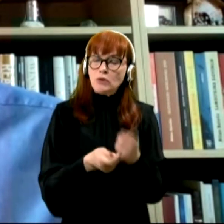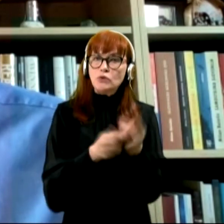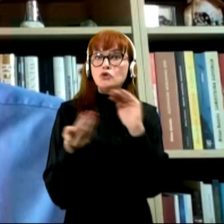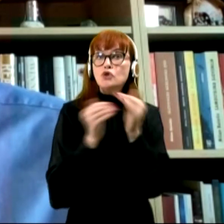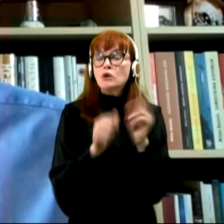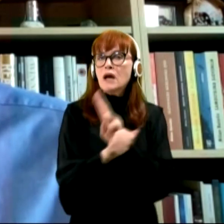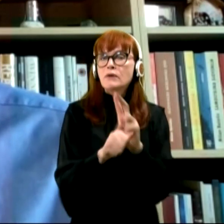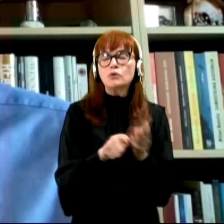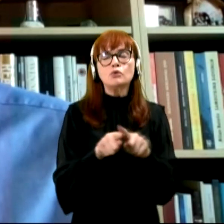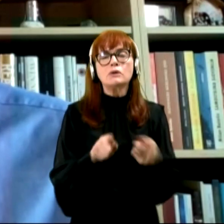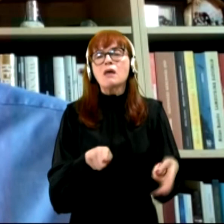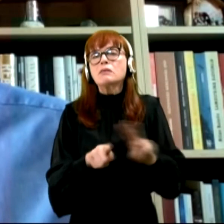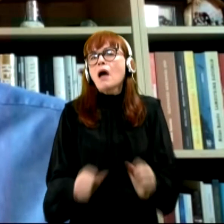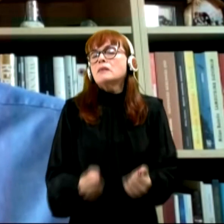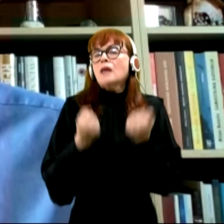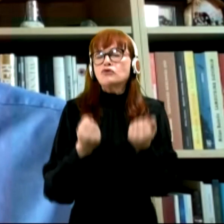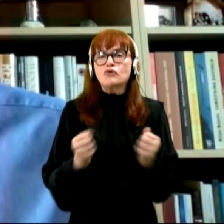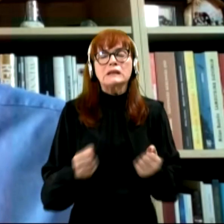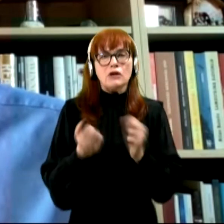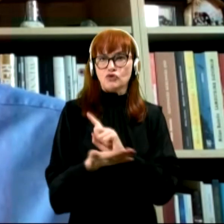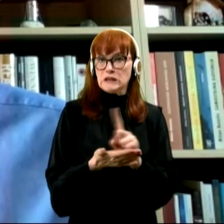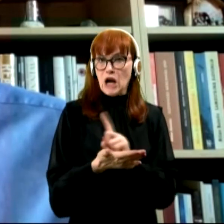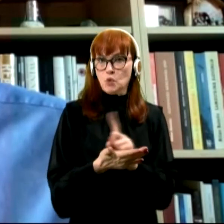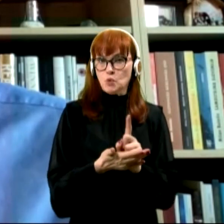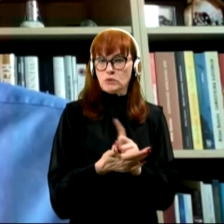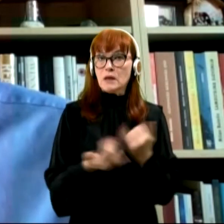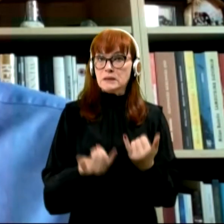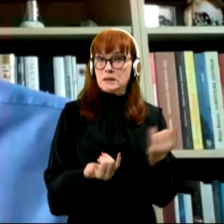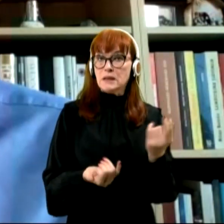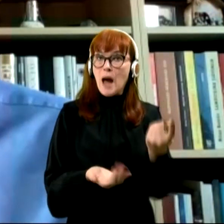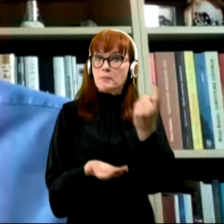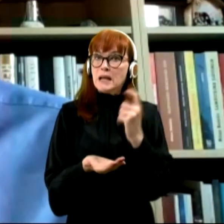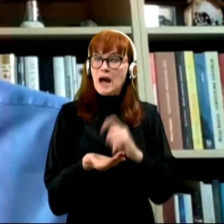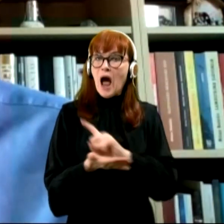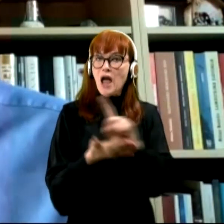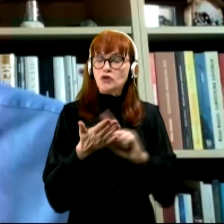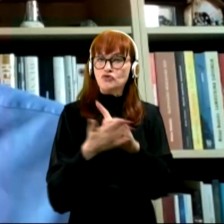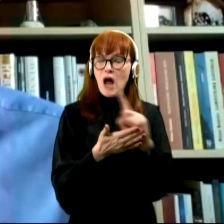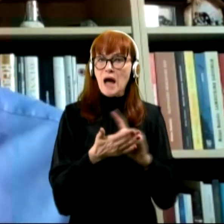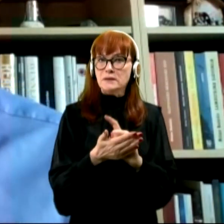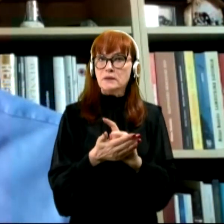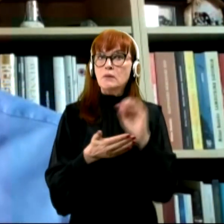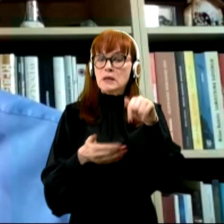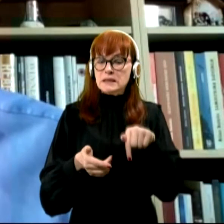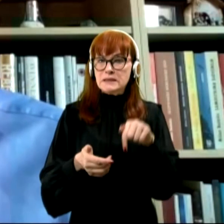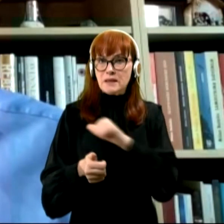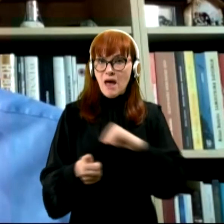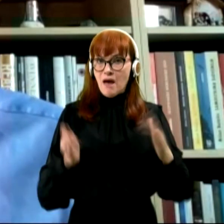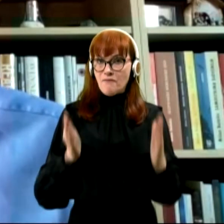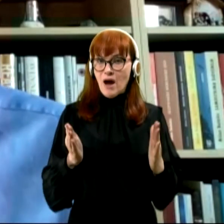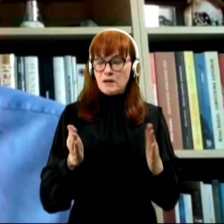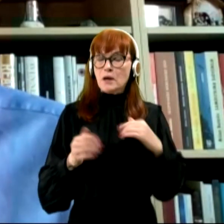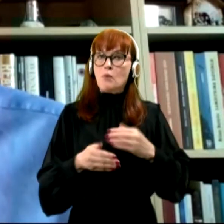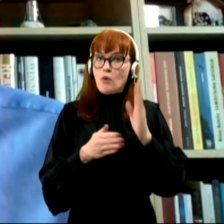najtežjih, težkih trenutkih. Zdaj prihaja čas, ko bomo morali iz te faze prejiti